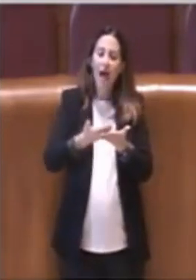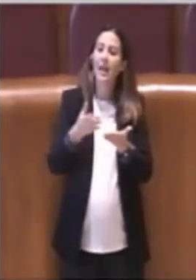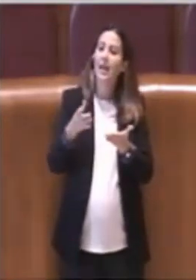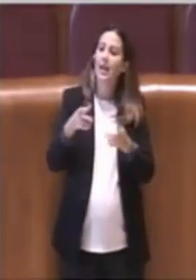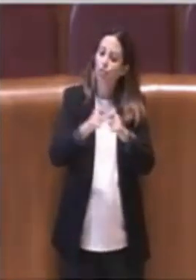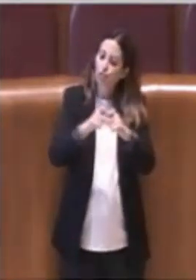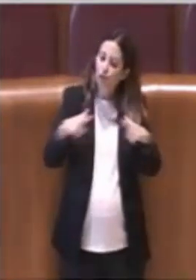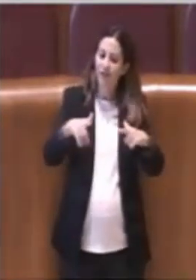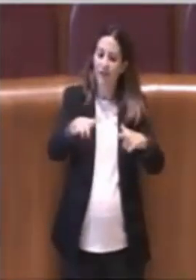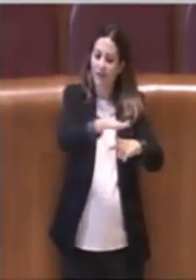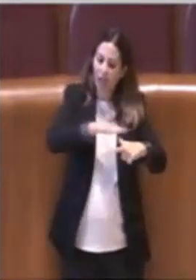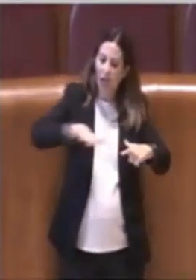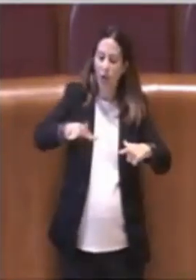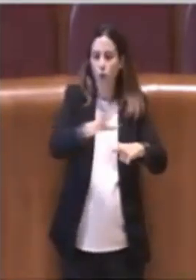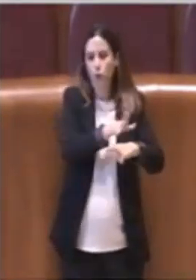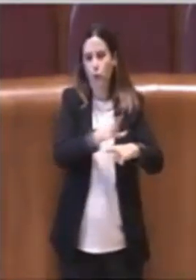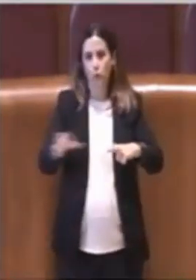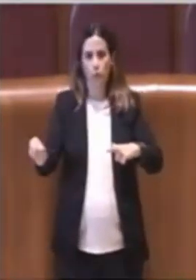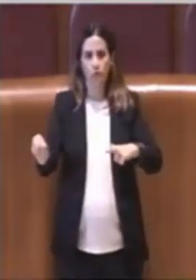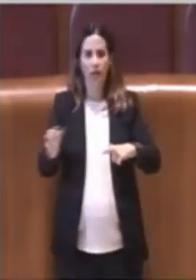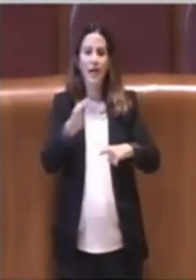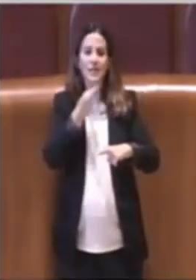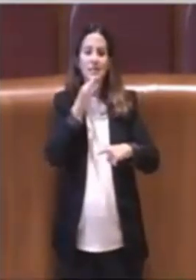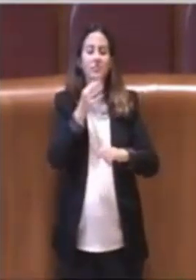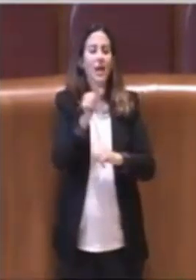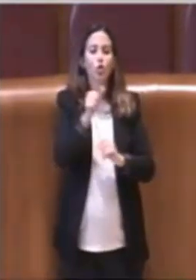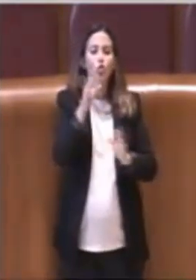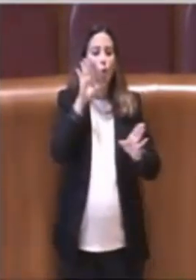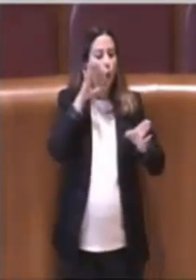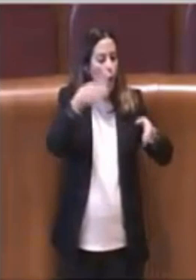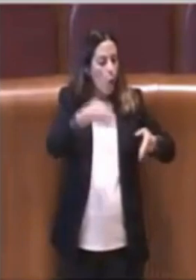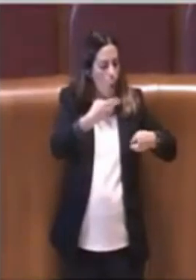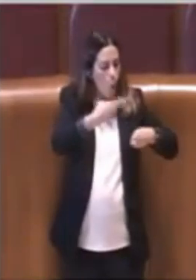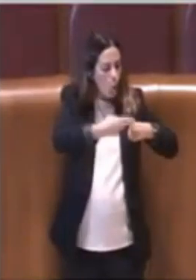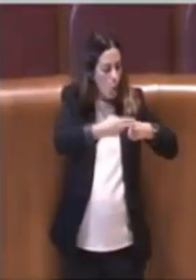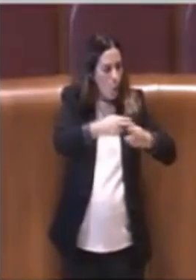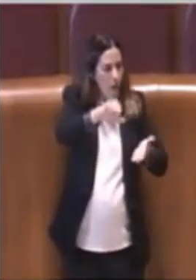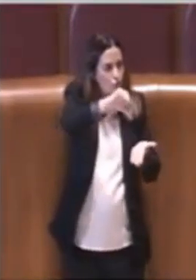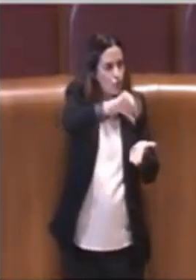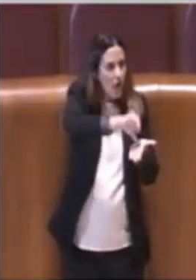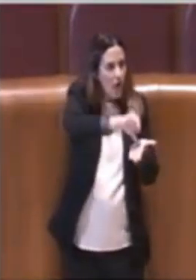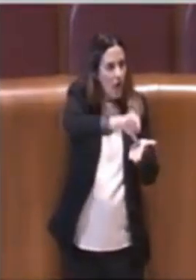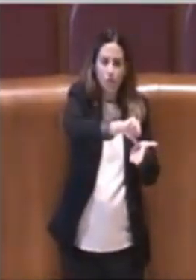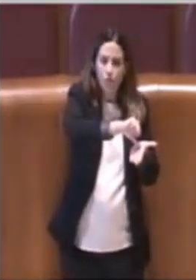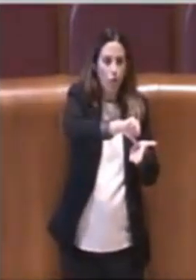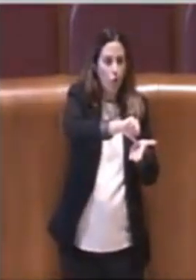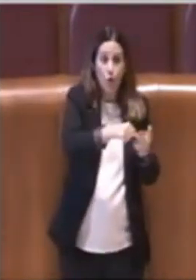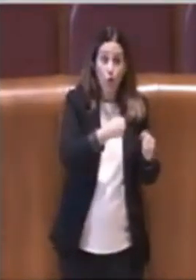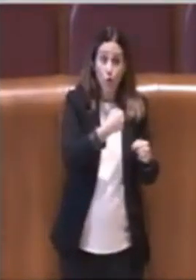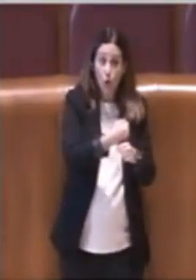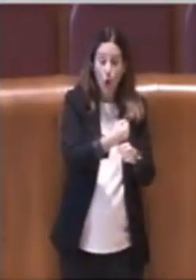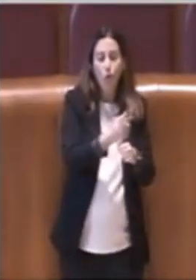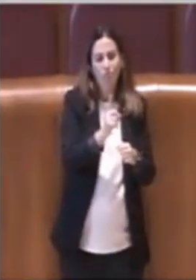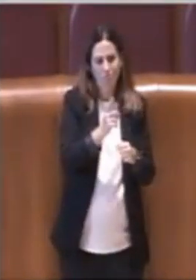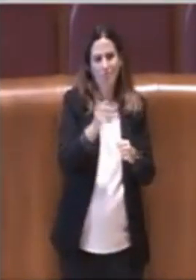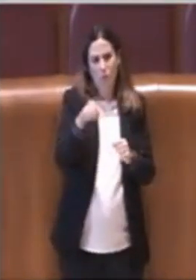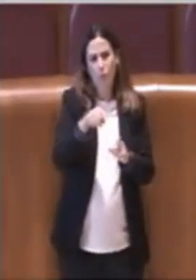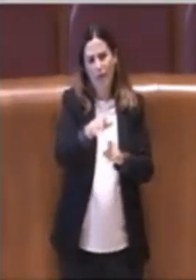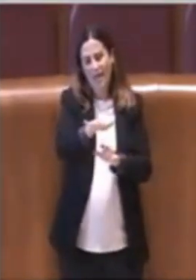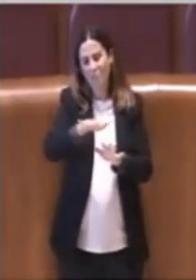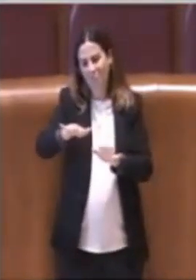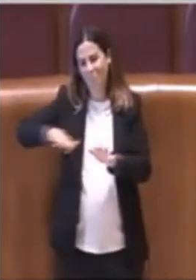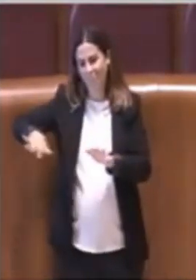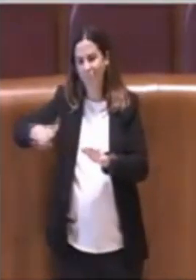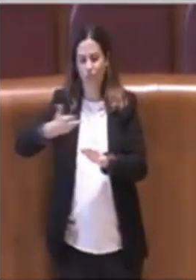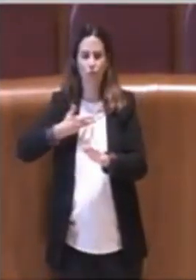fare un lavoro aggiuntivo rispetto alla città storica perché tutte le aree di Roma sono importanti tanto quanto il centro storico o piuttosto le periferie, per